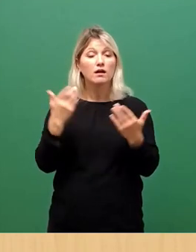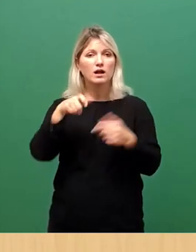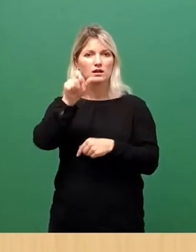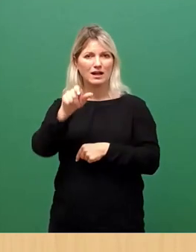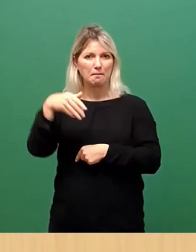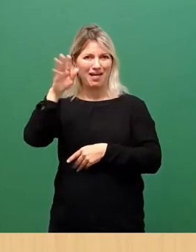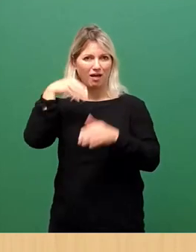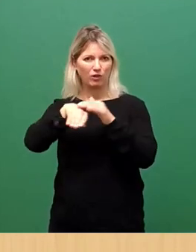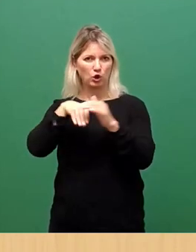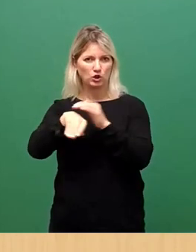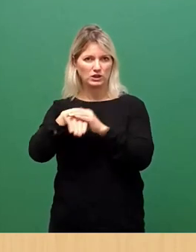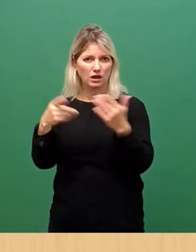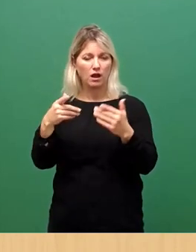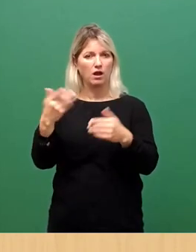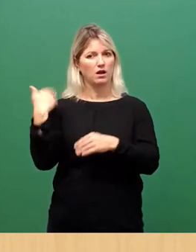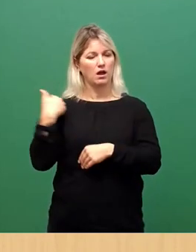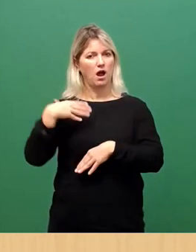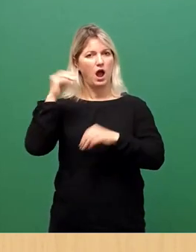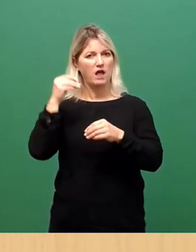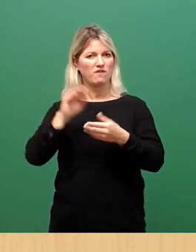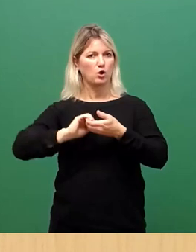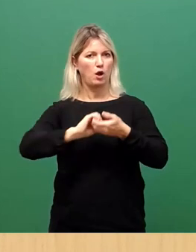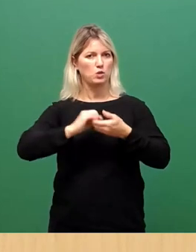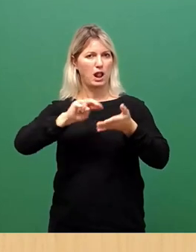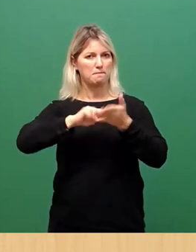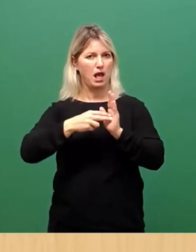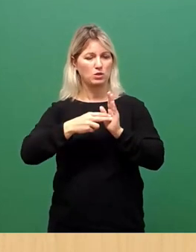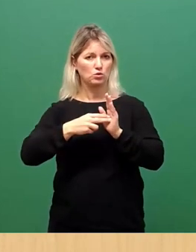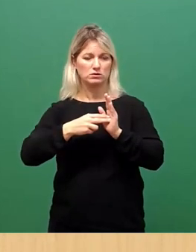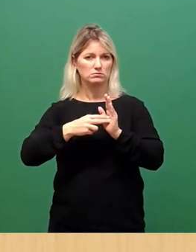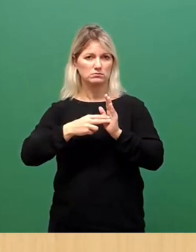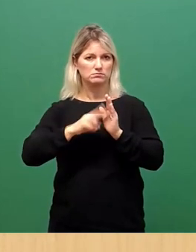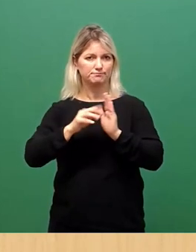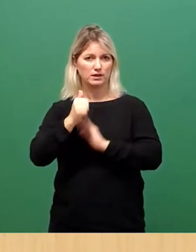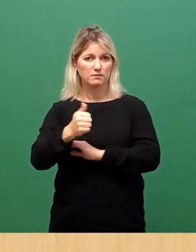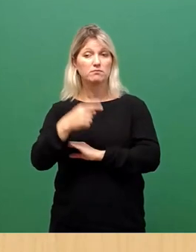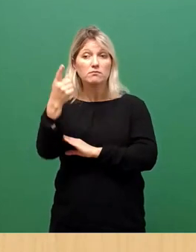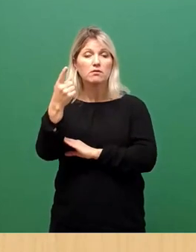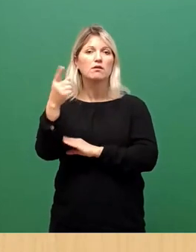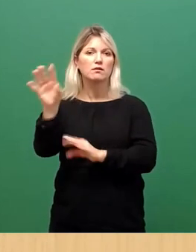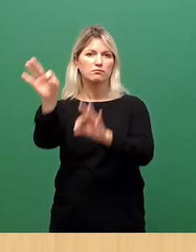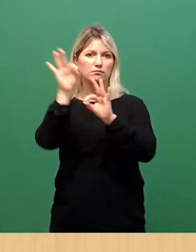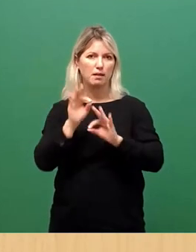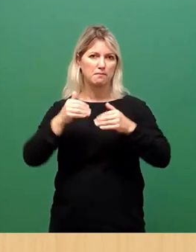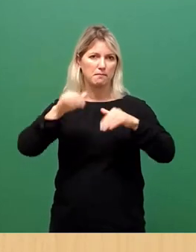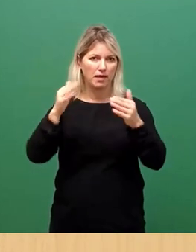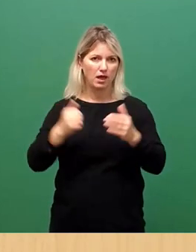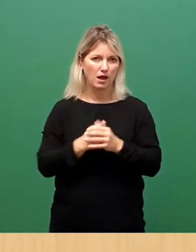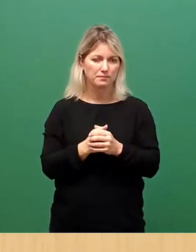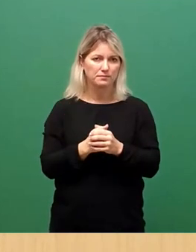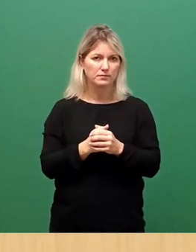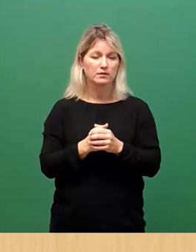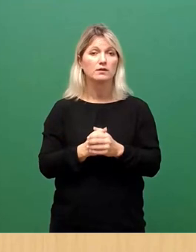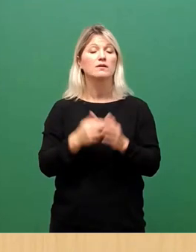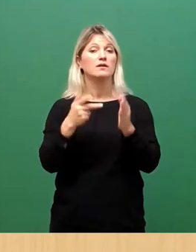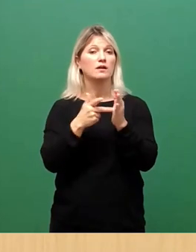kommunale Planung es vorausgesehen hat, auf die kommunale Ebene überwiesen wurde. Und zum dritten, weil Corona